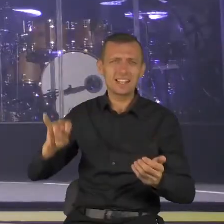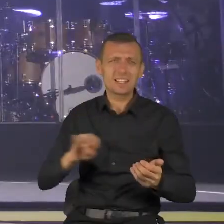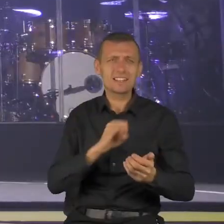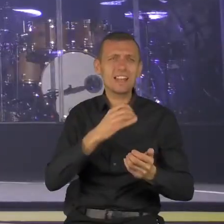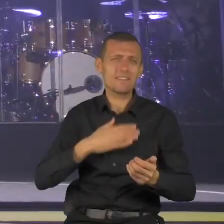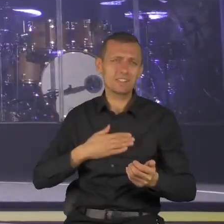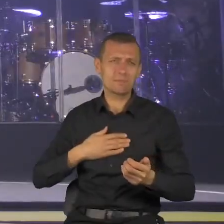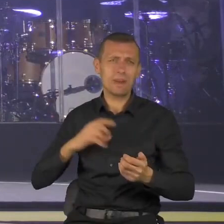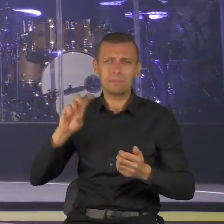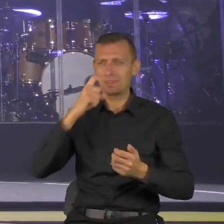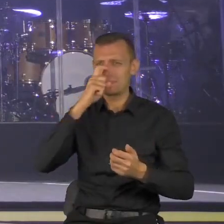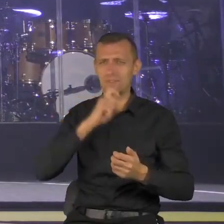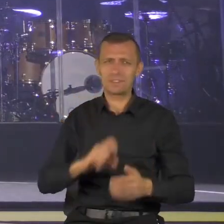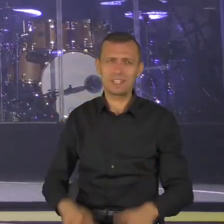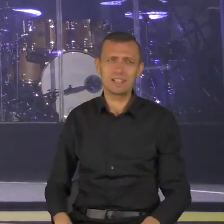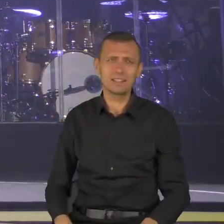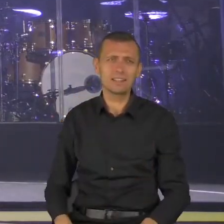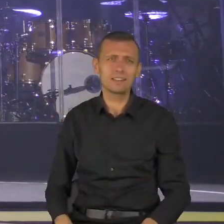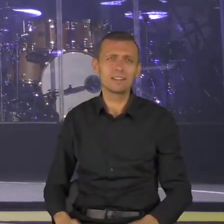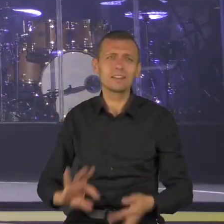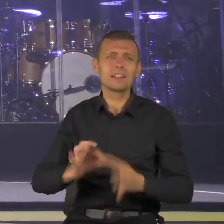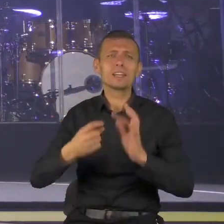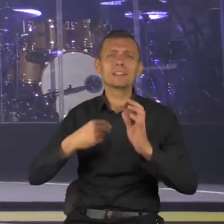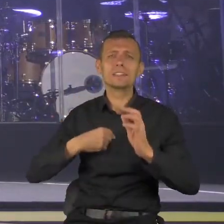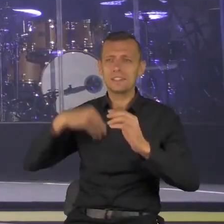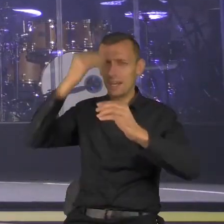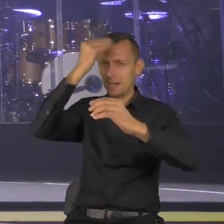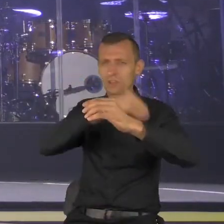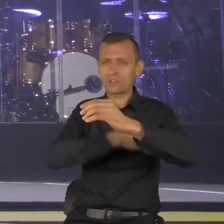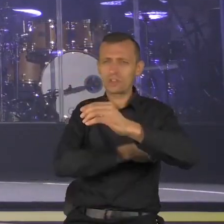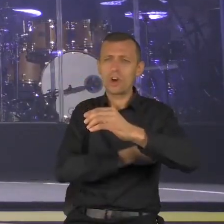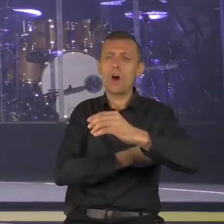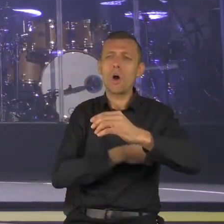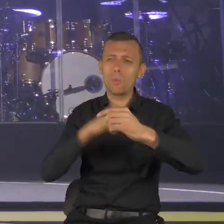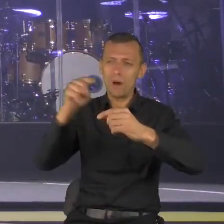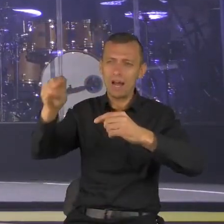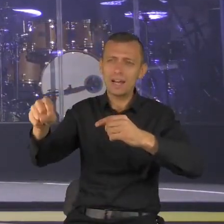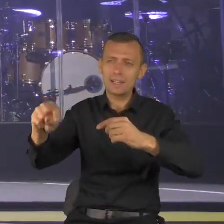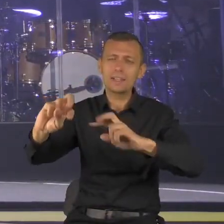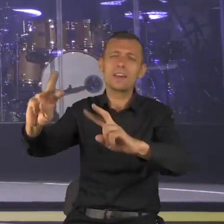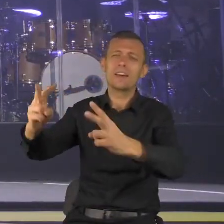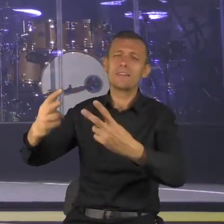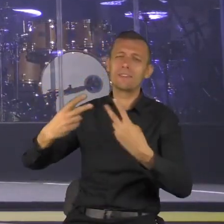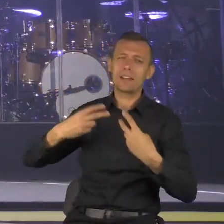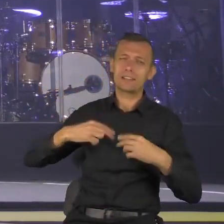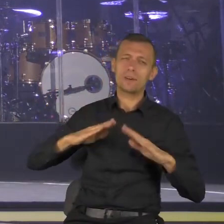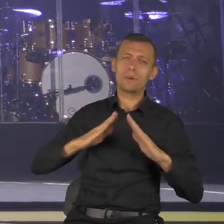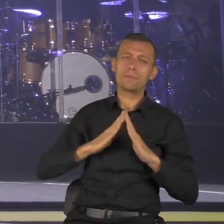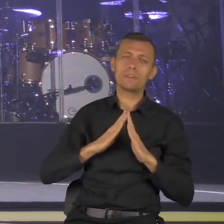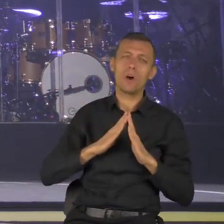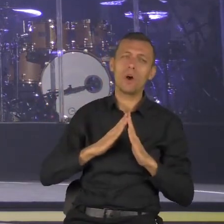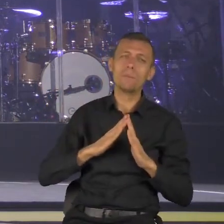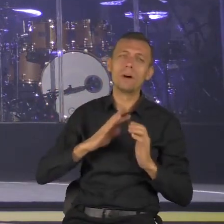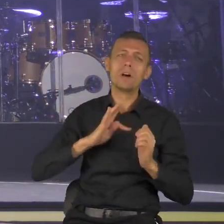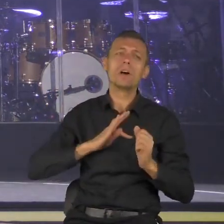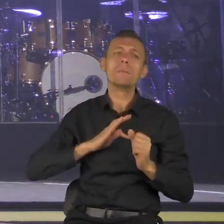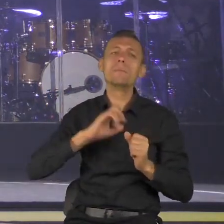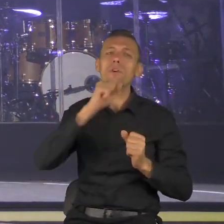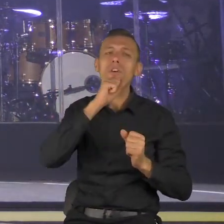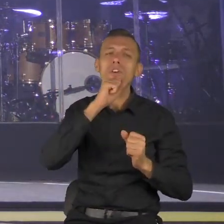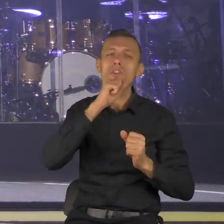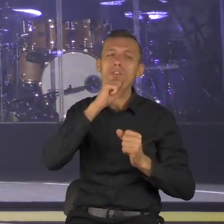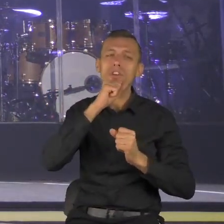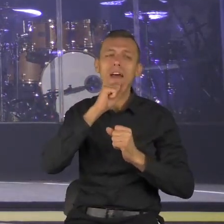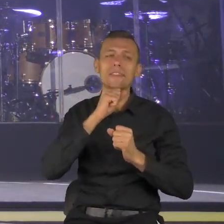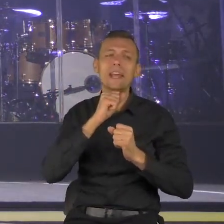szkoły, mój dziadek płacił mi za dwie rzeczy. Jak piątkę dostałem, płacił mi pięć złotych. I jak przybywał mi